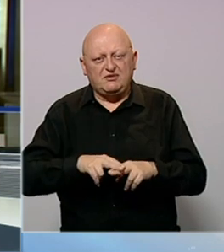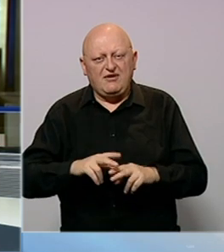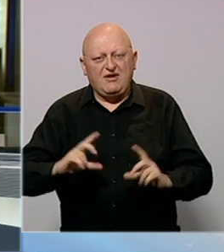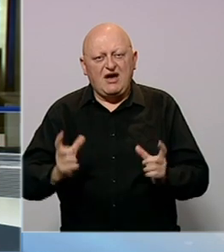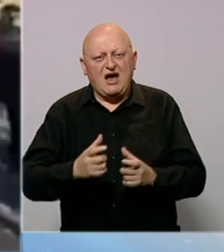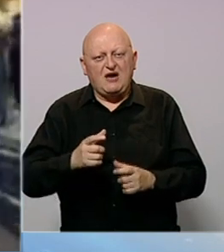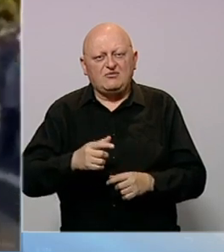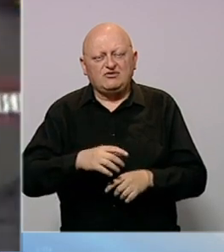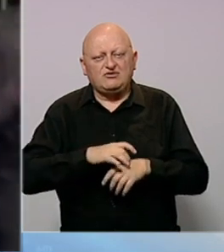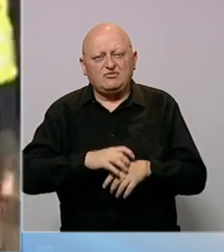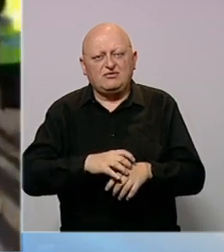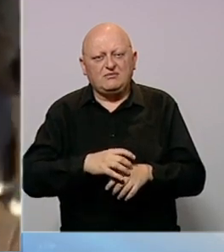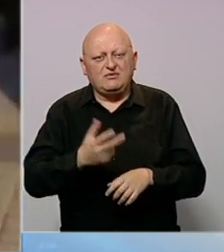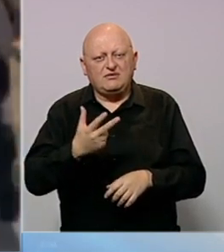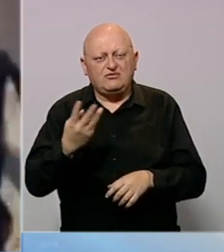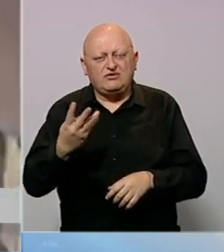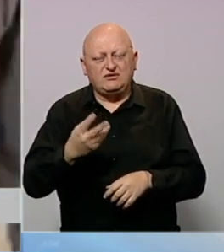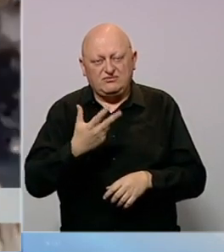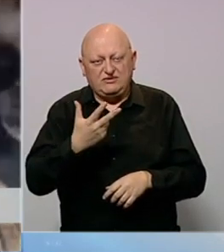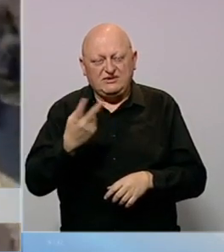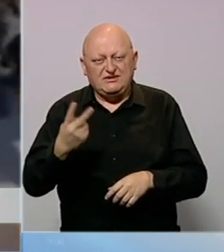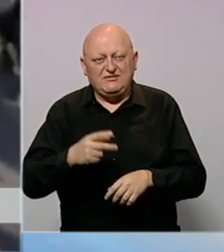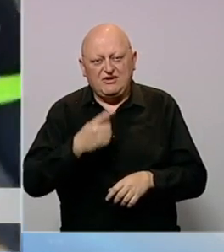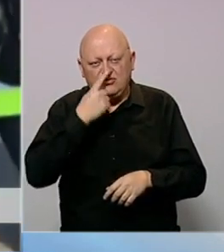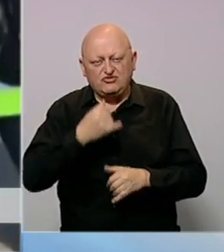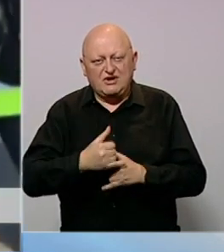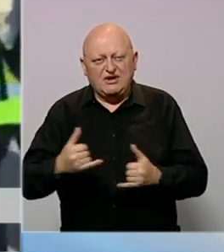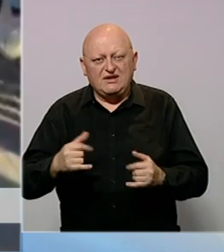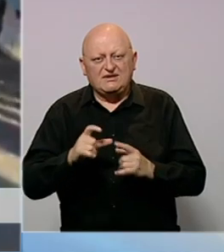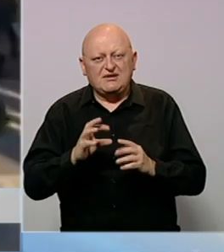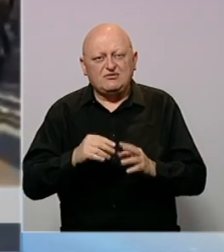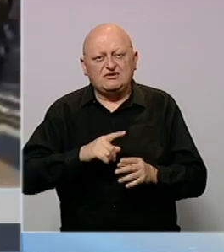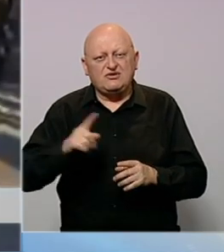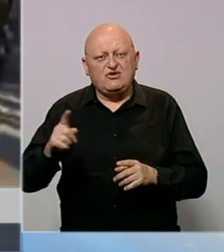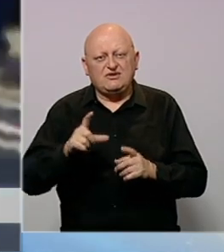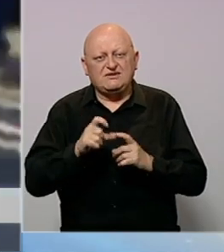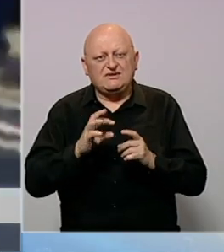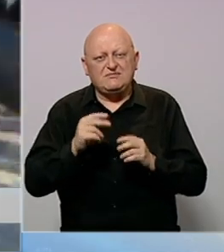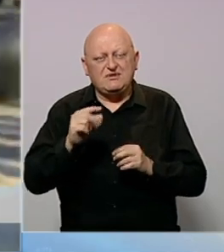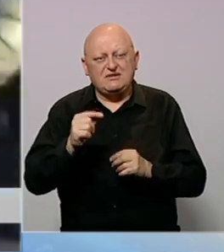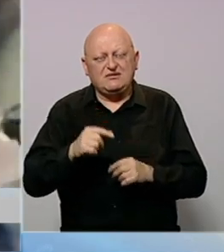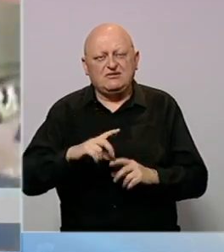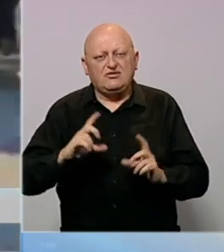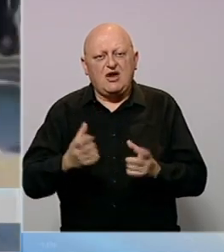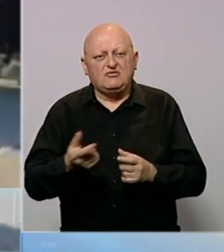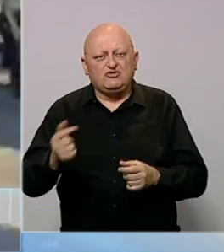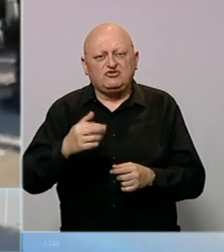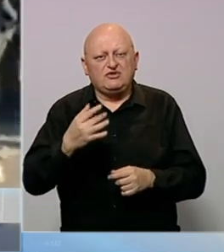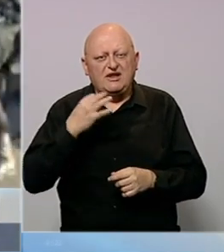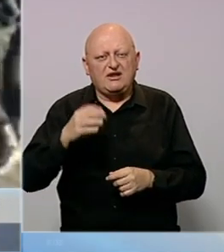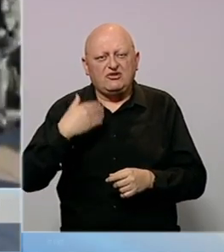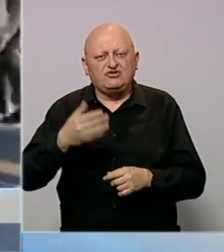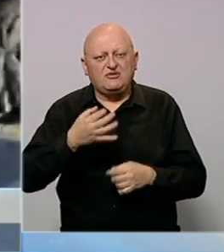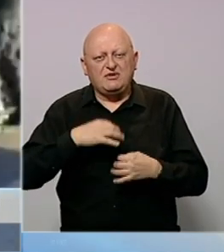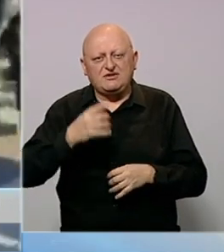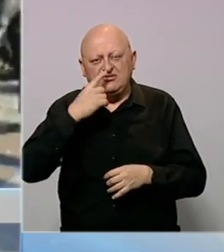ljudskih prava. Hapšenja su bila provedena u 32 ruska grada od Sankt Peterburga do Sibira. Do hapšenja je došlo nekoliko